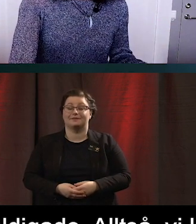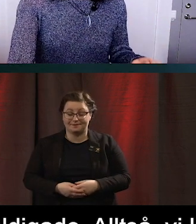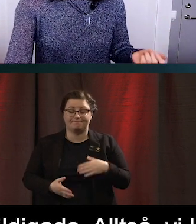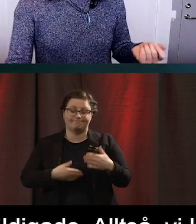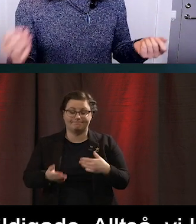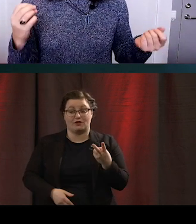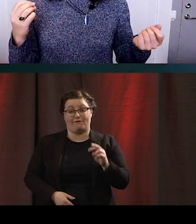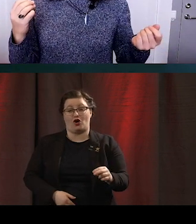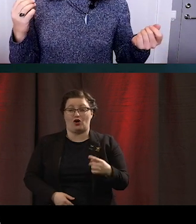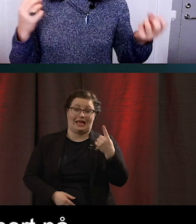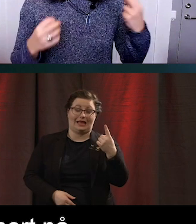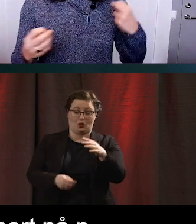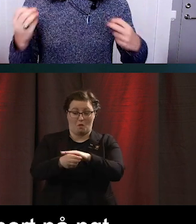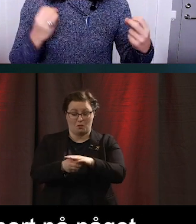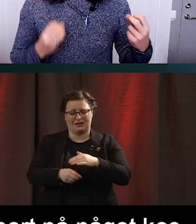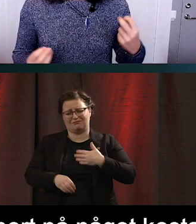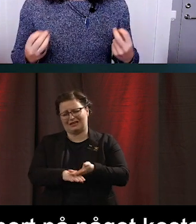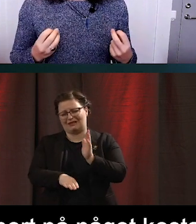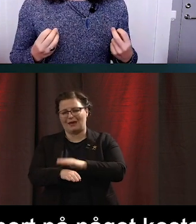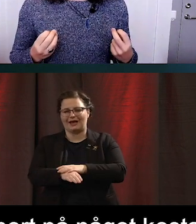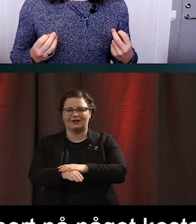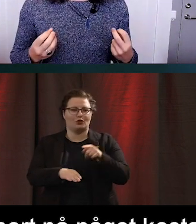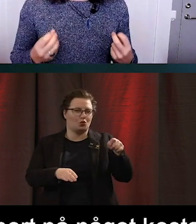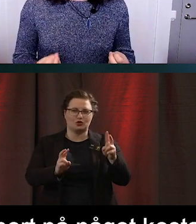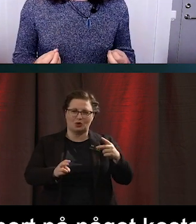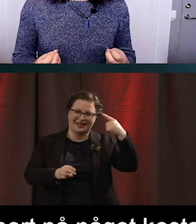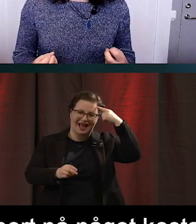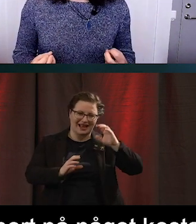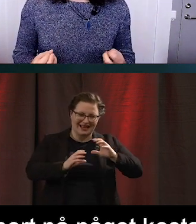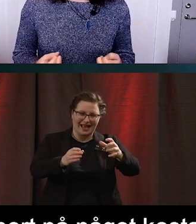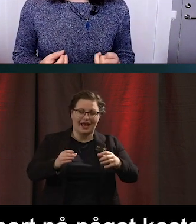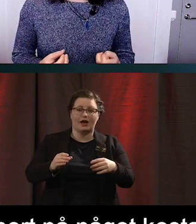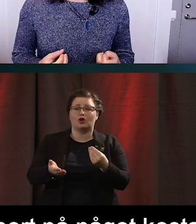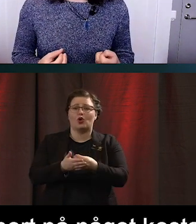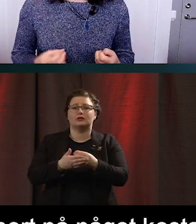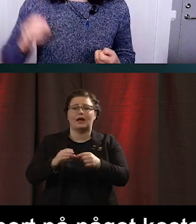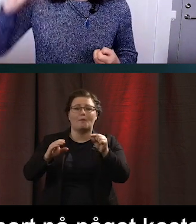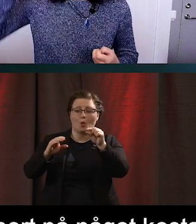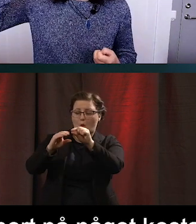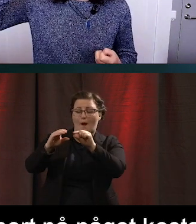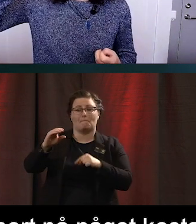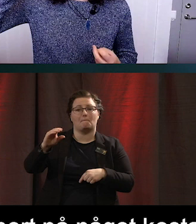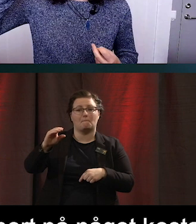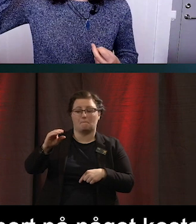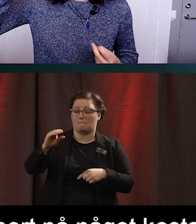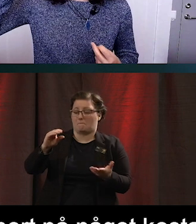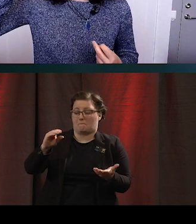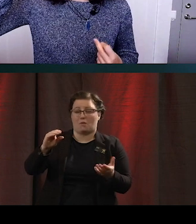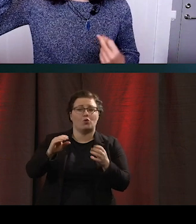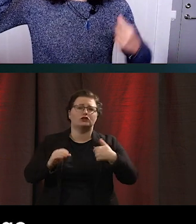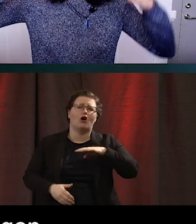expert vid någonting då kostar helt enkelt de här tankeprocesserna mindre. För att vi har de här snabba